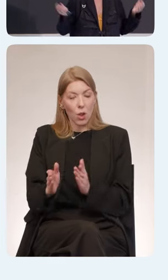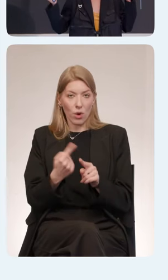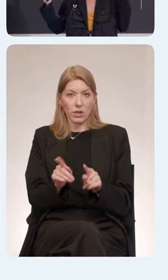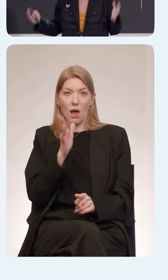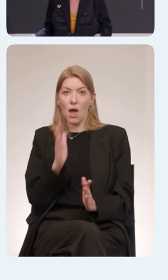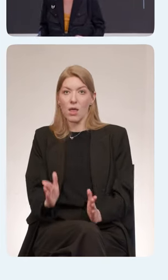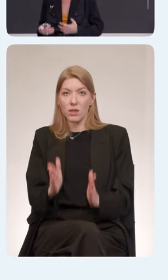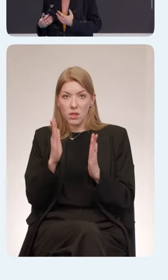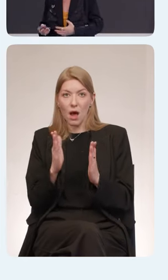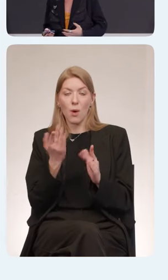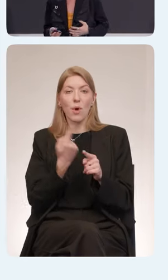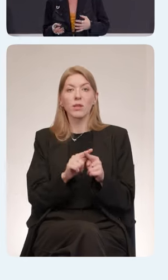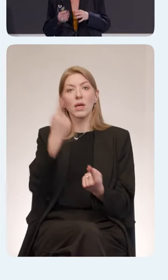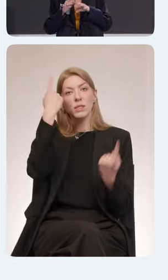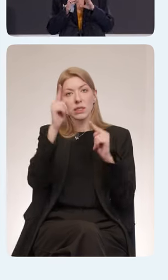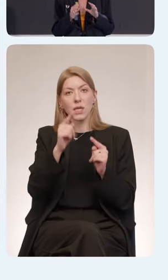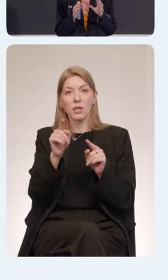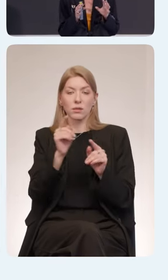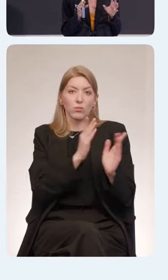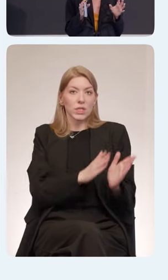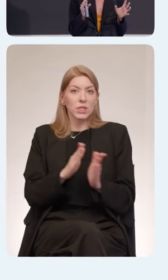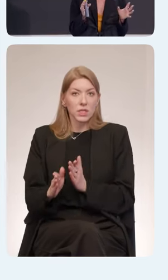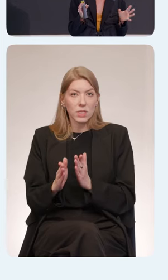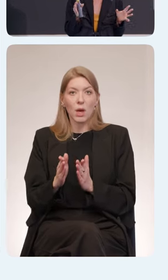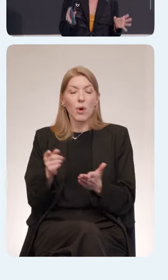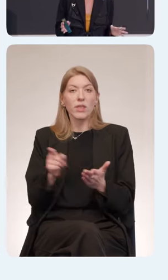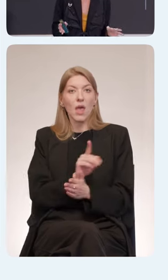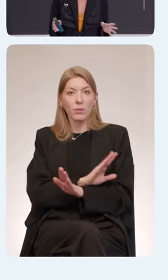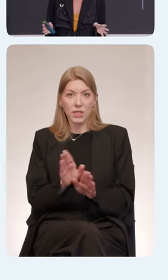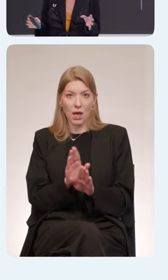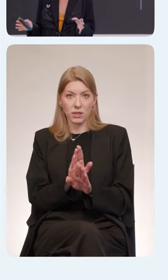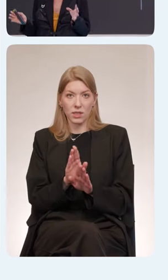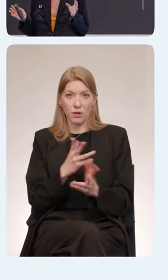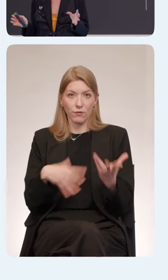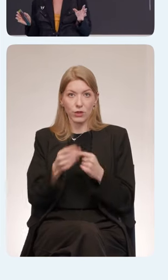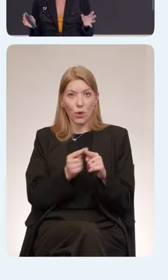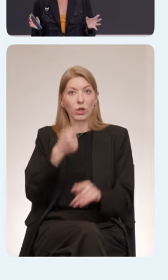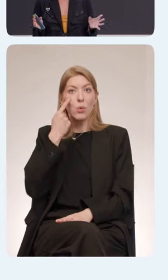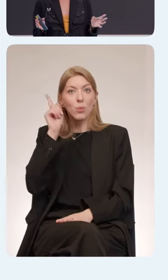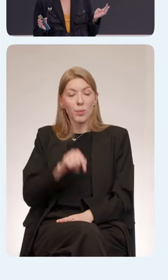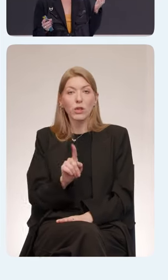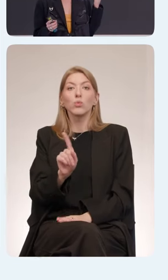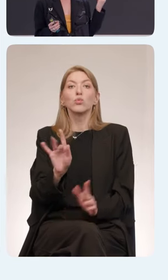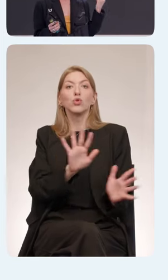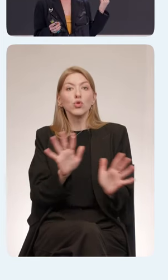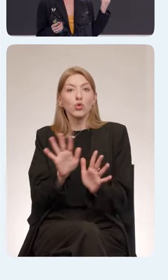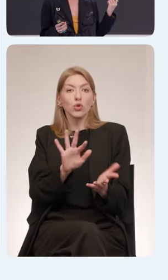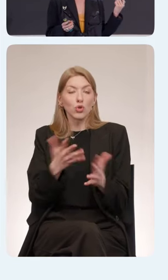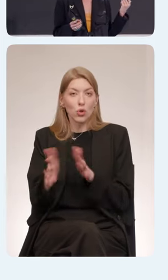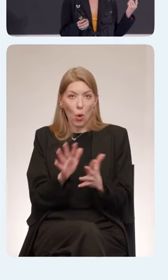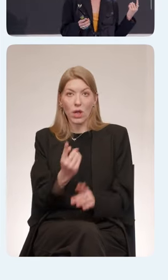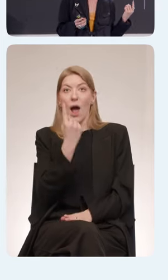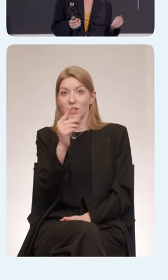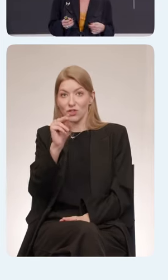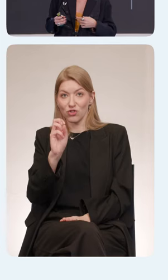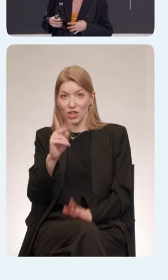гайдлайн, это дизайн системы, это чек-листы. Не обязательно внедрять все это. Внедрите хотя бы что-нибудь. Хотя бы один чек-лист